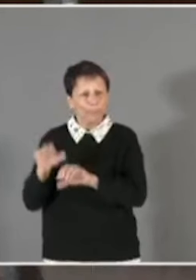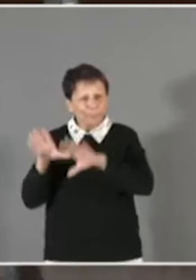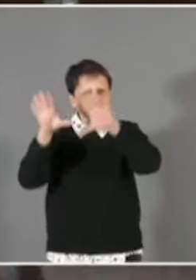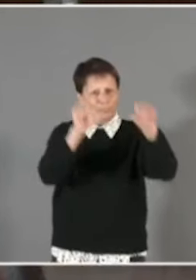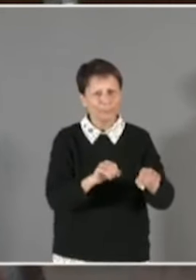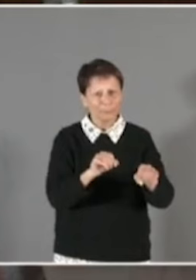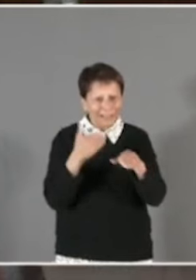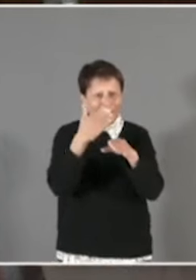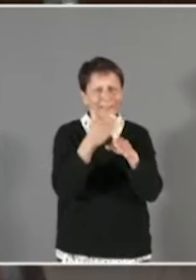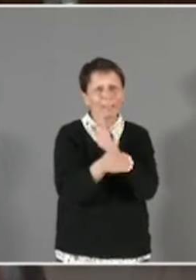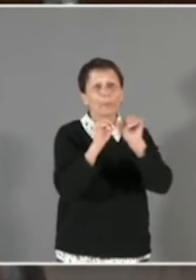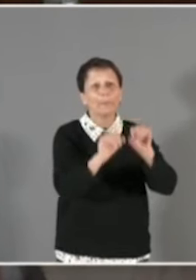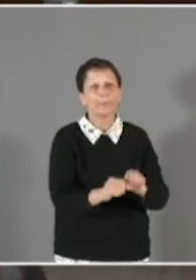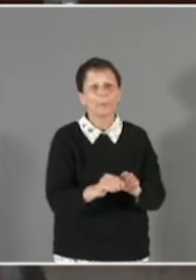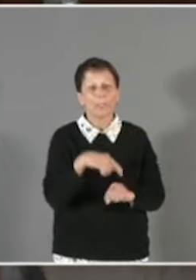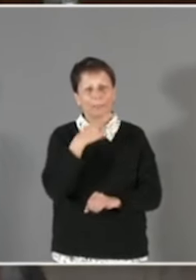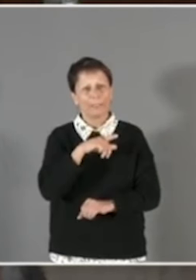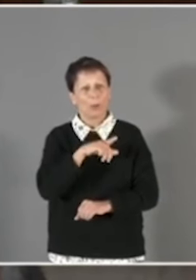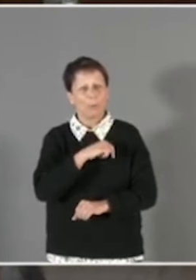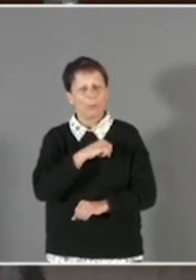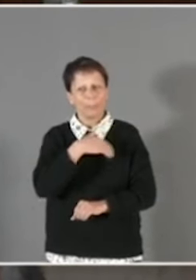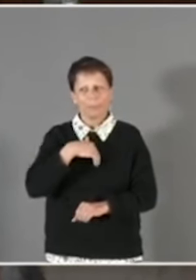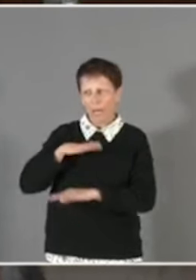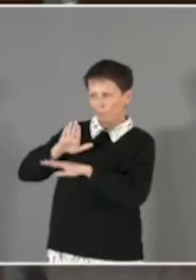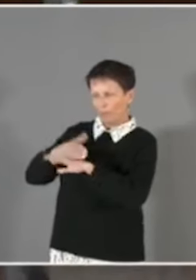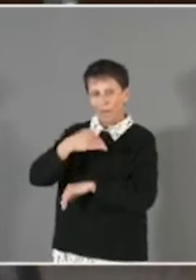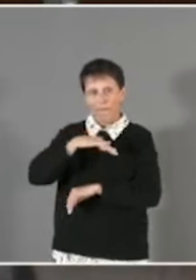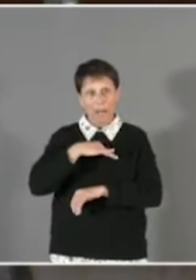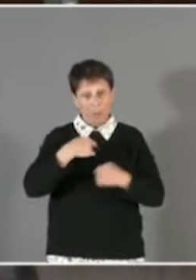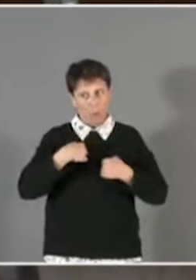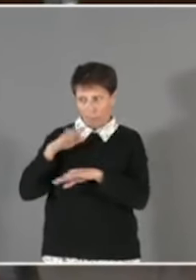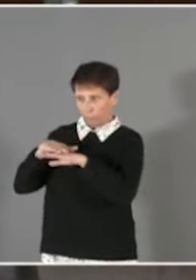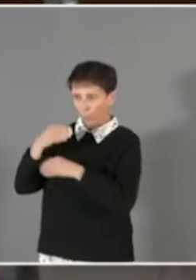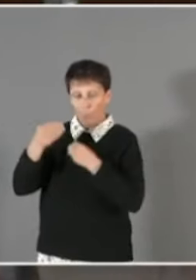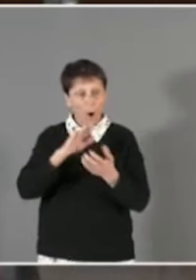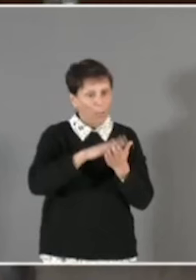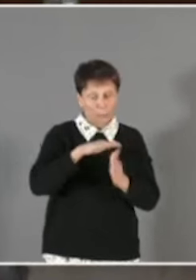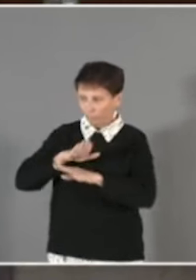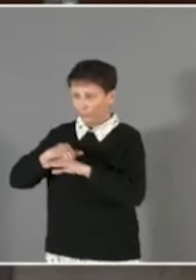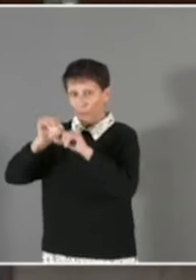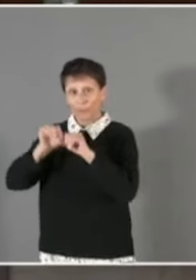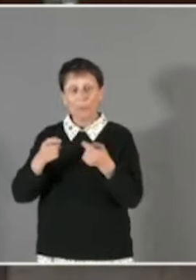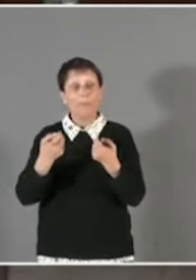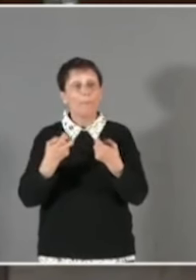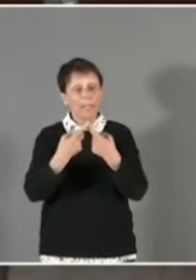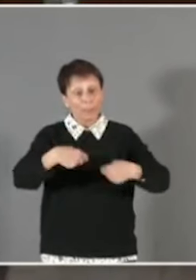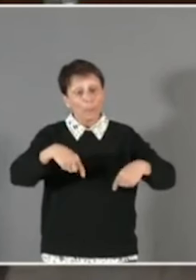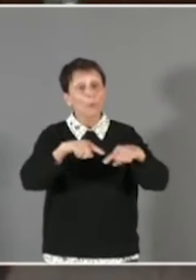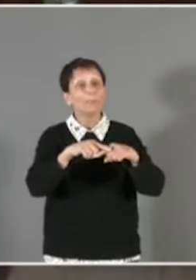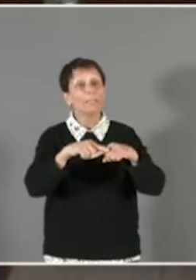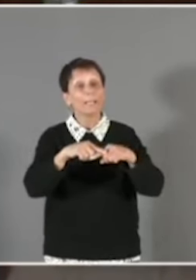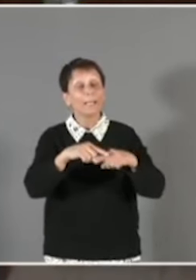et la police municipale serait immédiatement alertée par votre serviteur ou par les associations comme le comité d'intérêt de quartier de La Rose